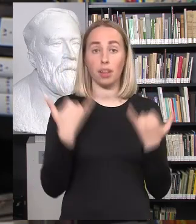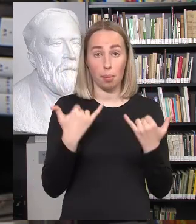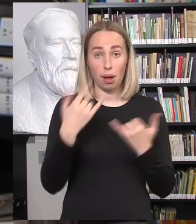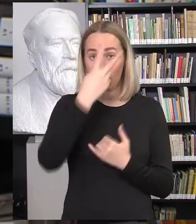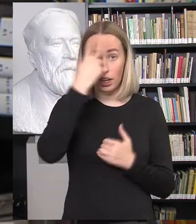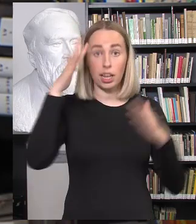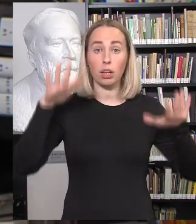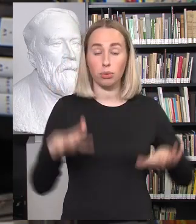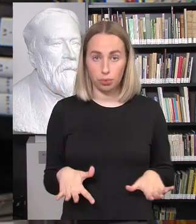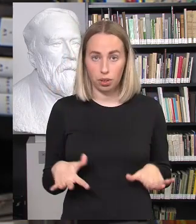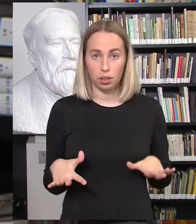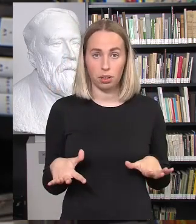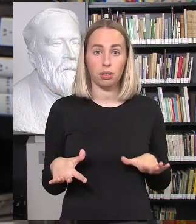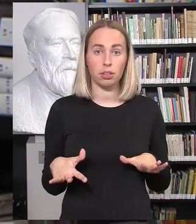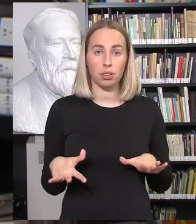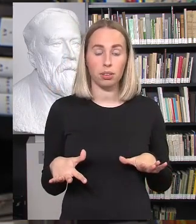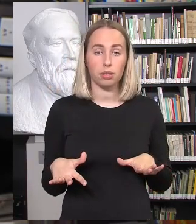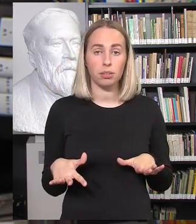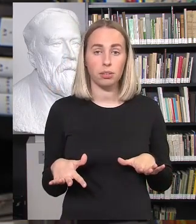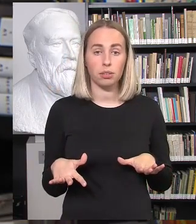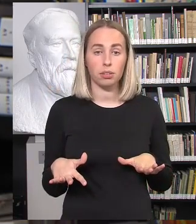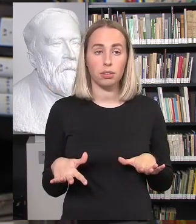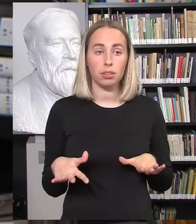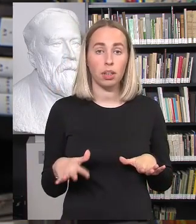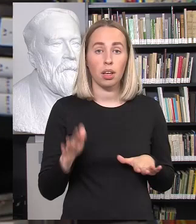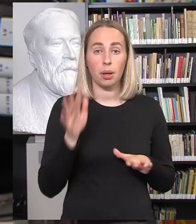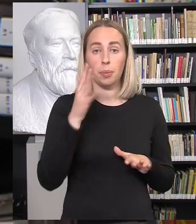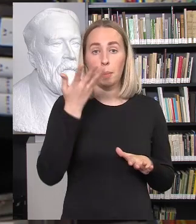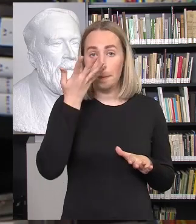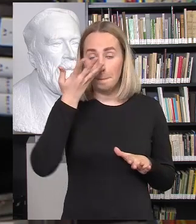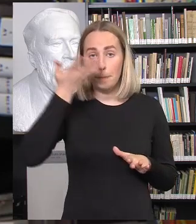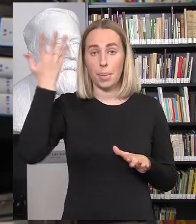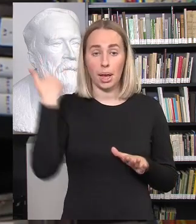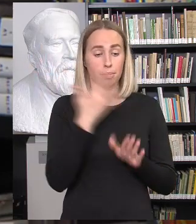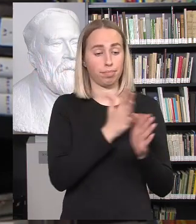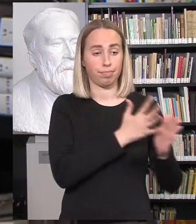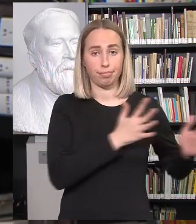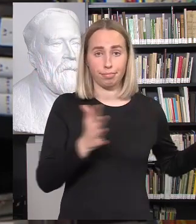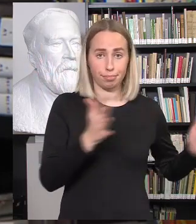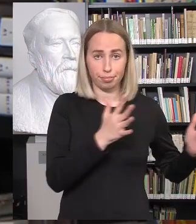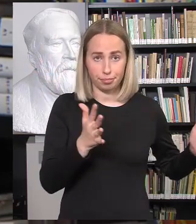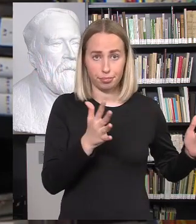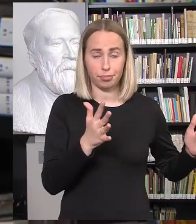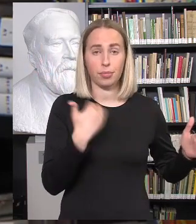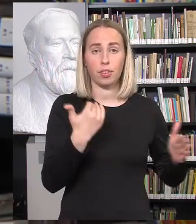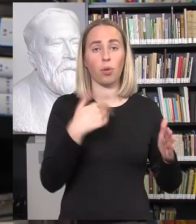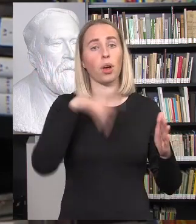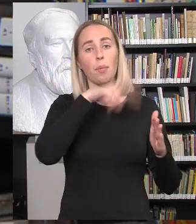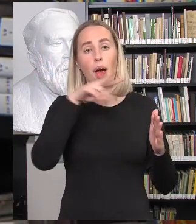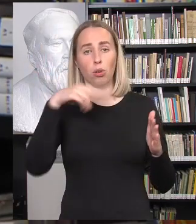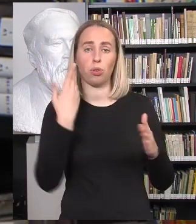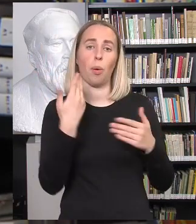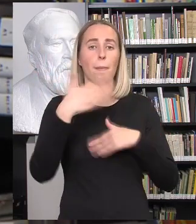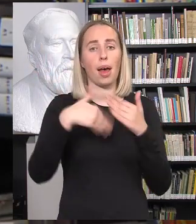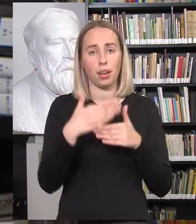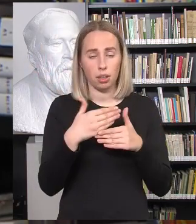pavyzdžiui, atsiskaita už pastarą į penkmetį jungtinėms tautoms visuotinės periodinės peržiūros mechanizme. Tai